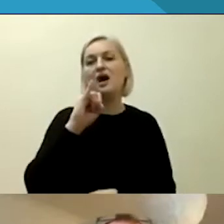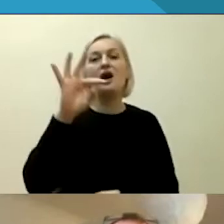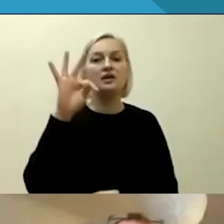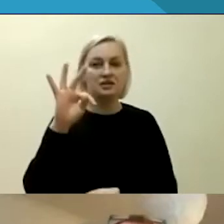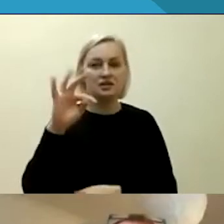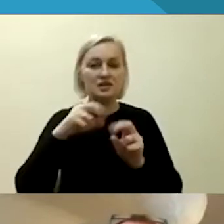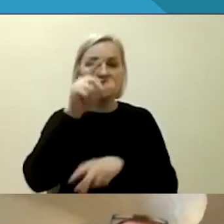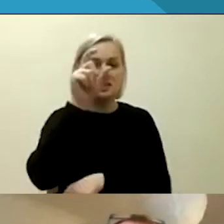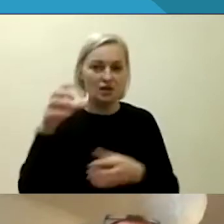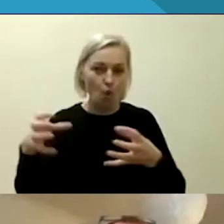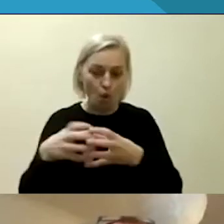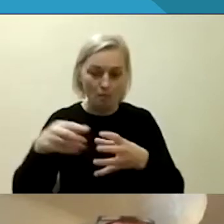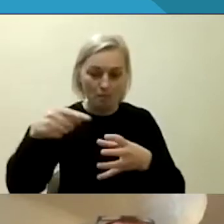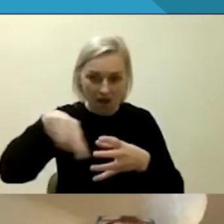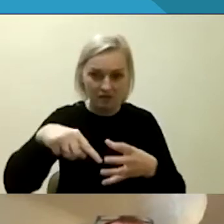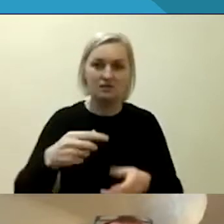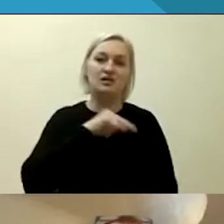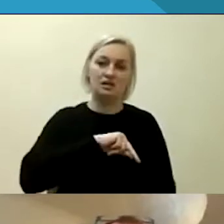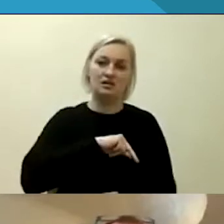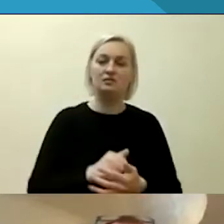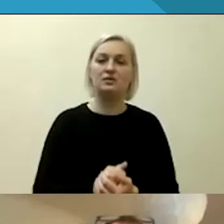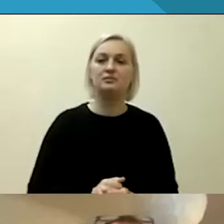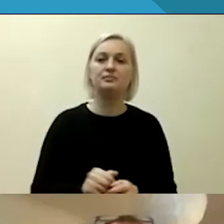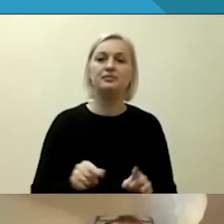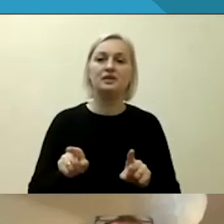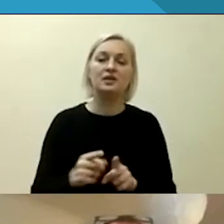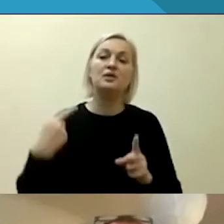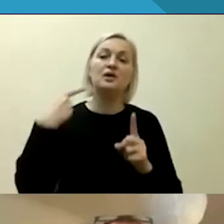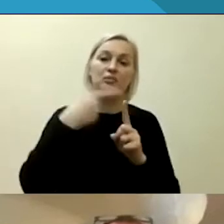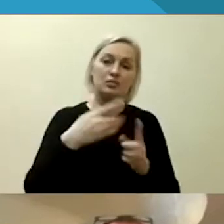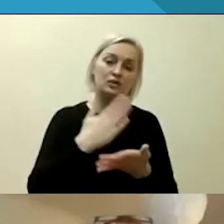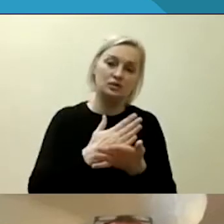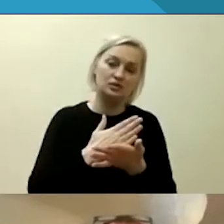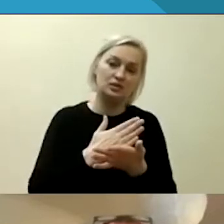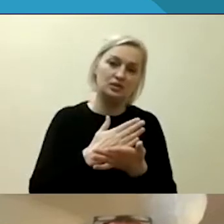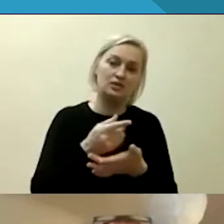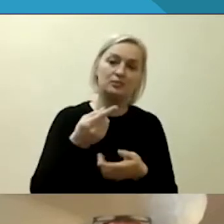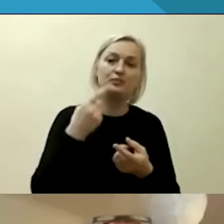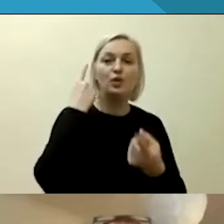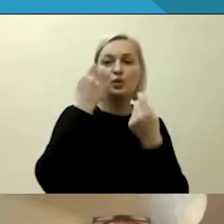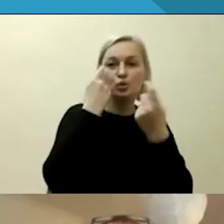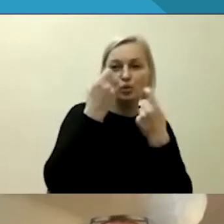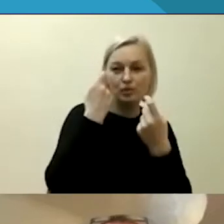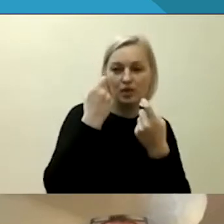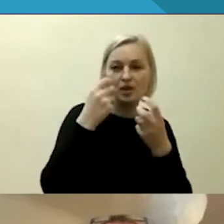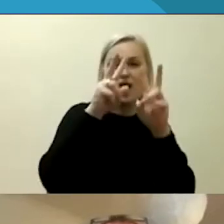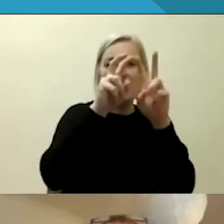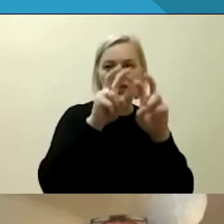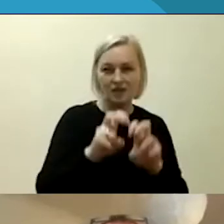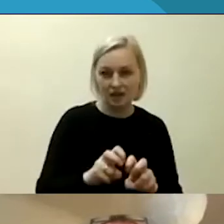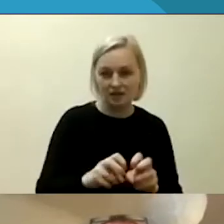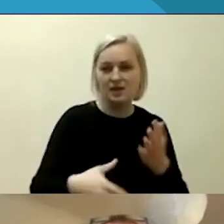komandą. Taip pat turime duomenų analizės pagalbos centrą.